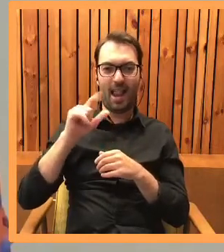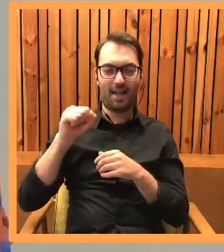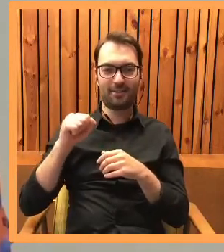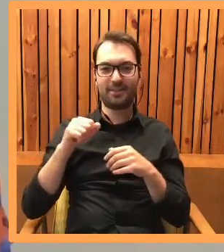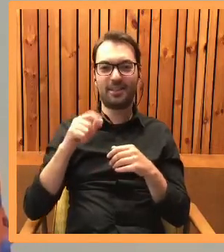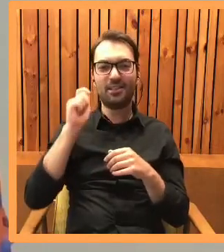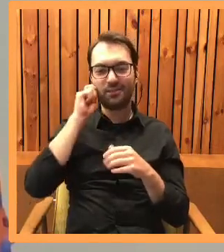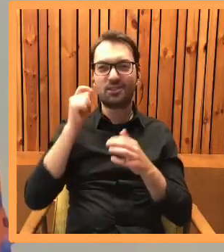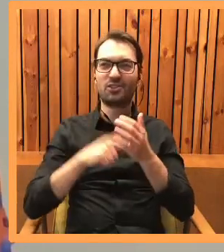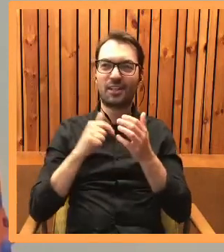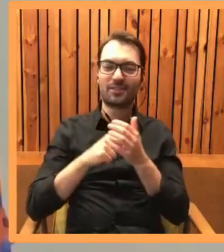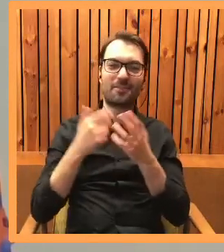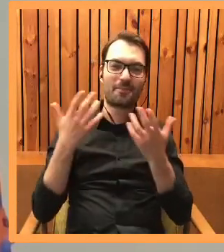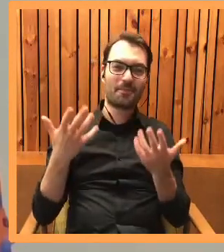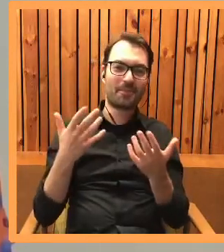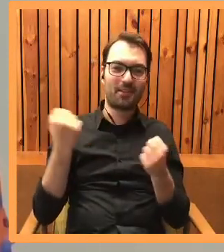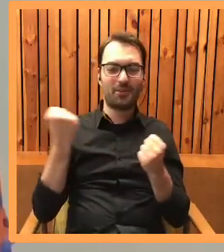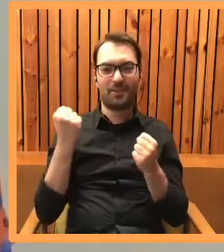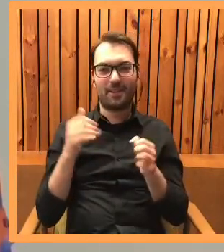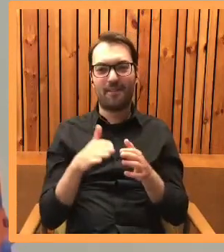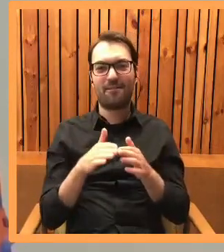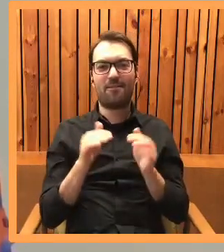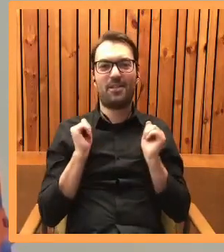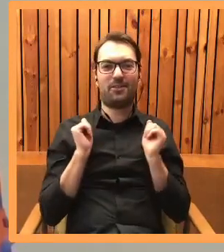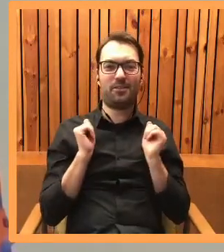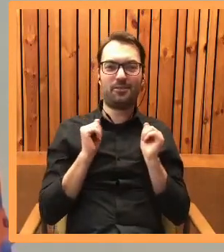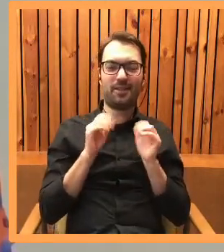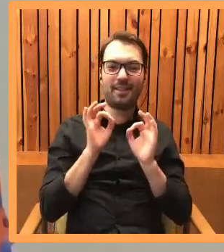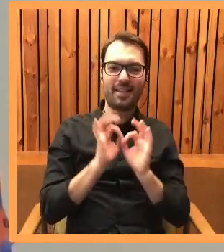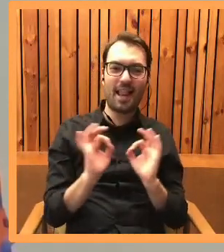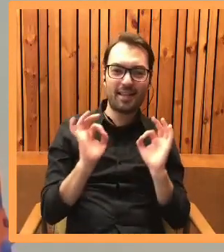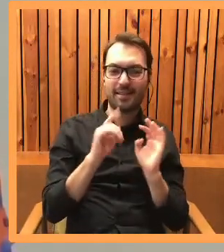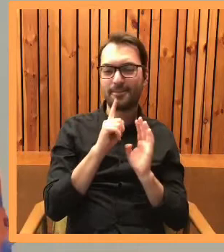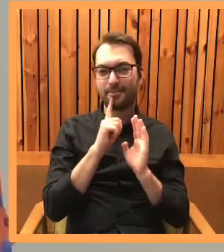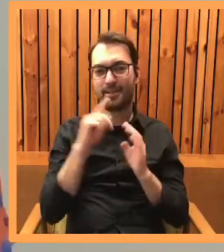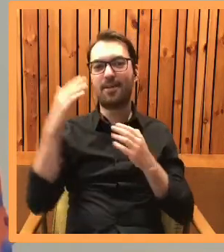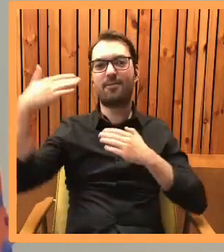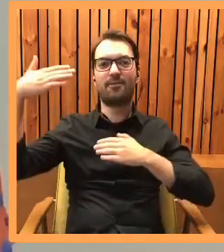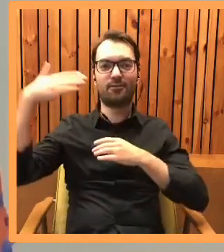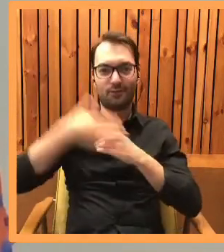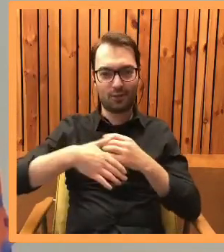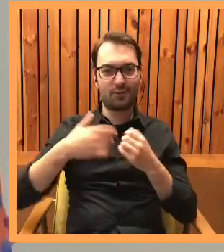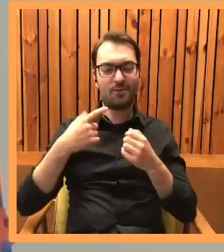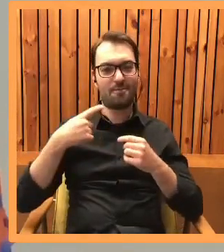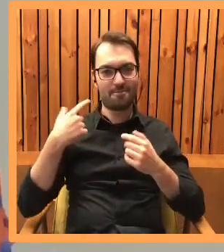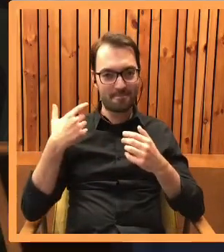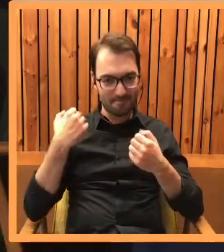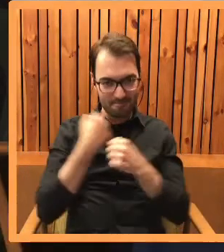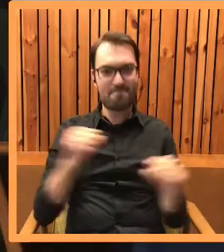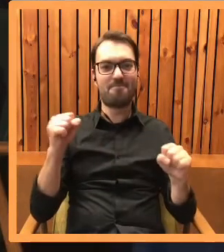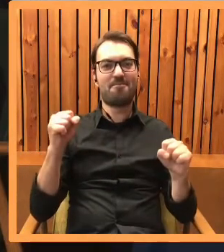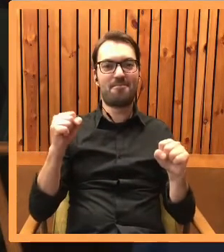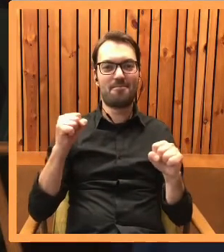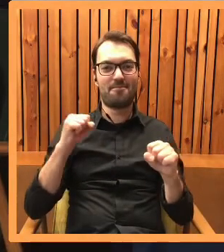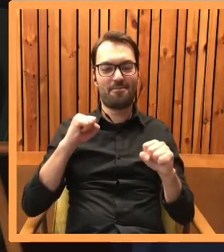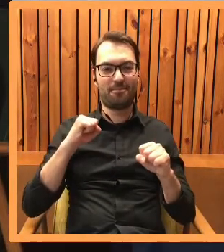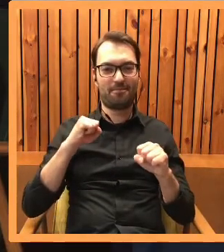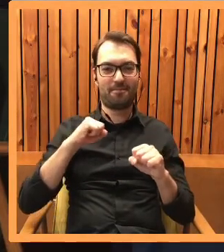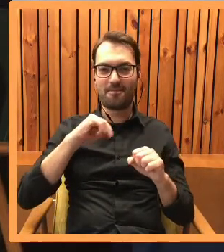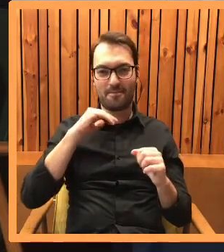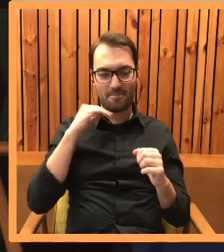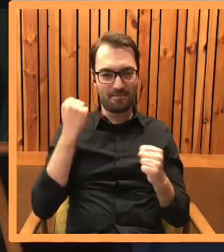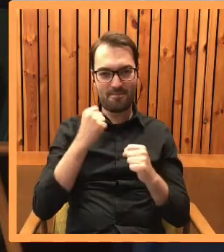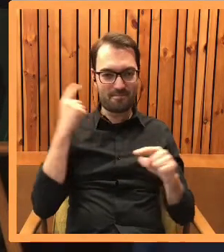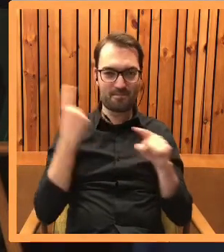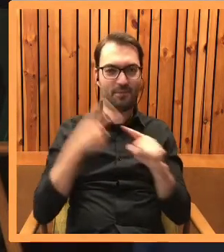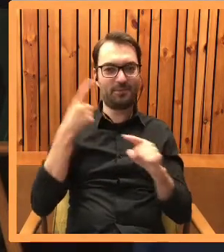zazwyczaj jest taka mocno wycofana, subtelna, delikatna, ale w końcu odważyła się wypowiedzieć się mocno, w